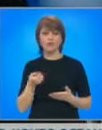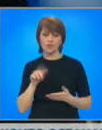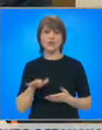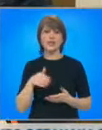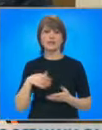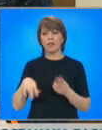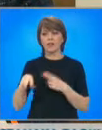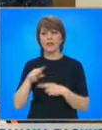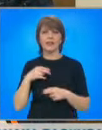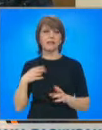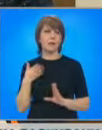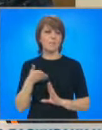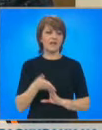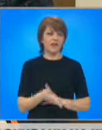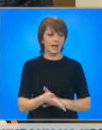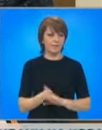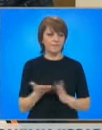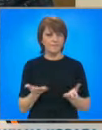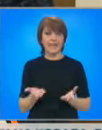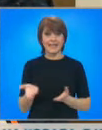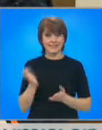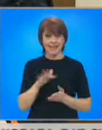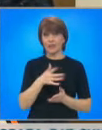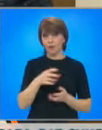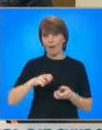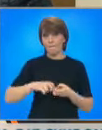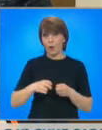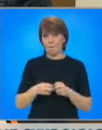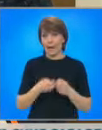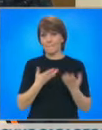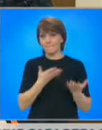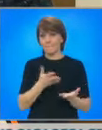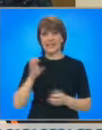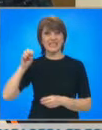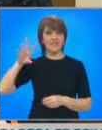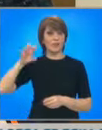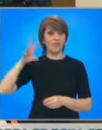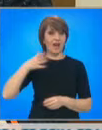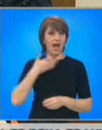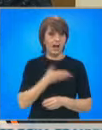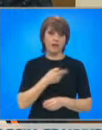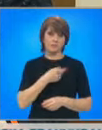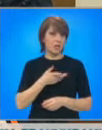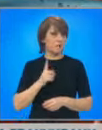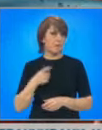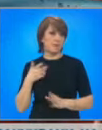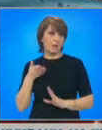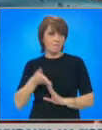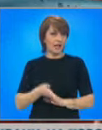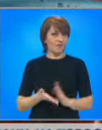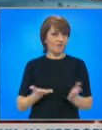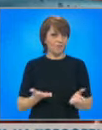покрия абсолютно нищо. След като е пострадала от светофарната уредба, която е, собственно, общината има право да предиви своя иск.